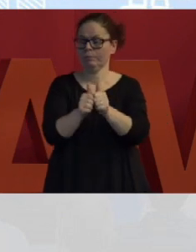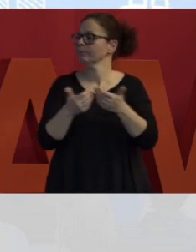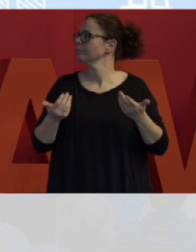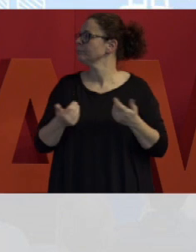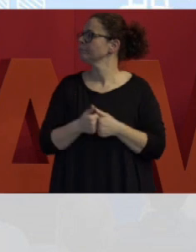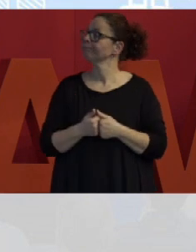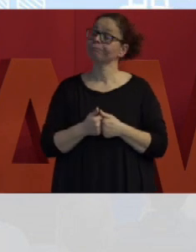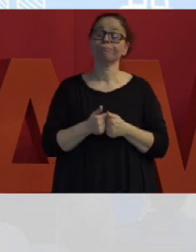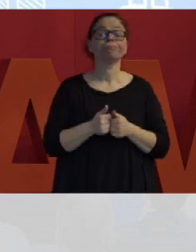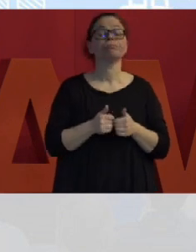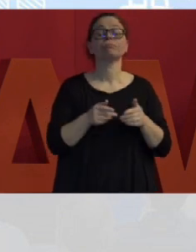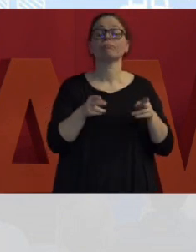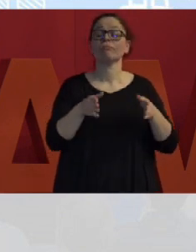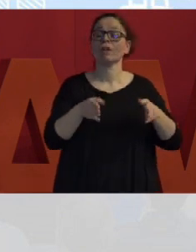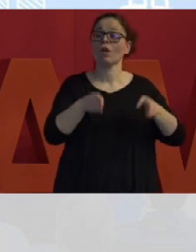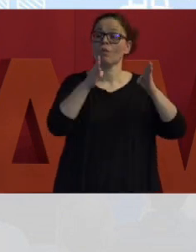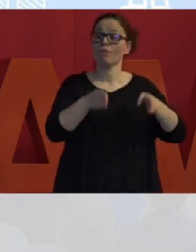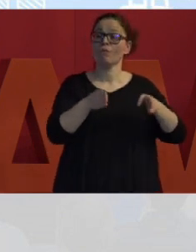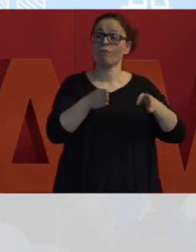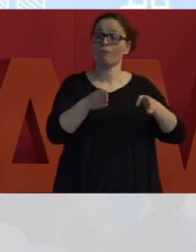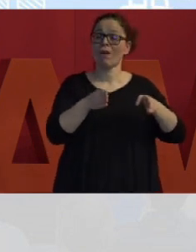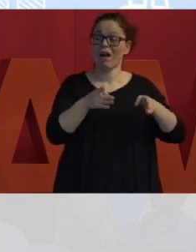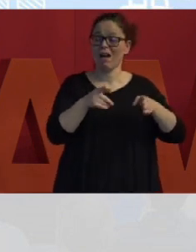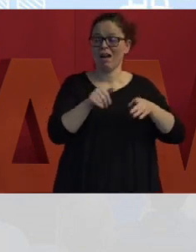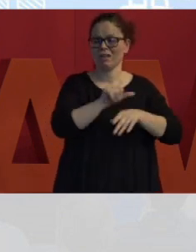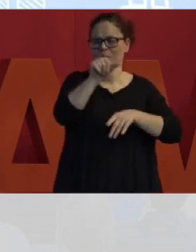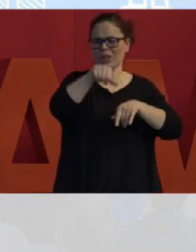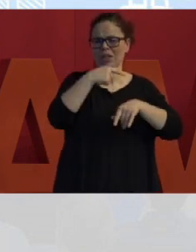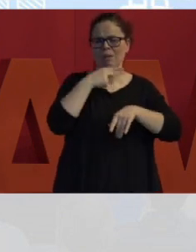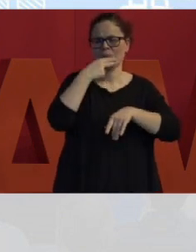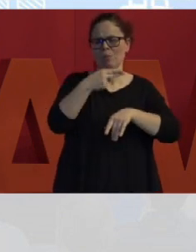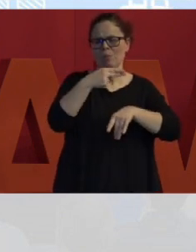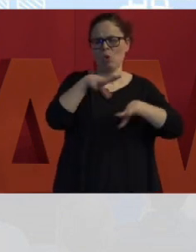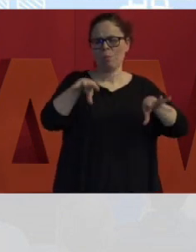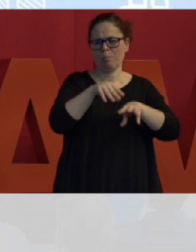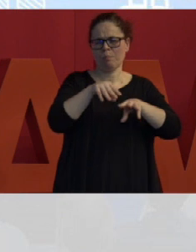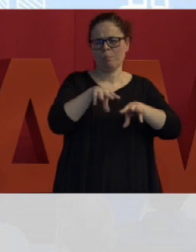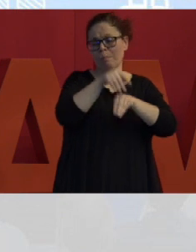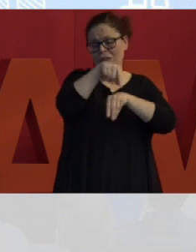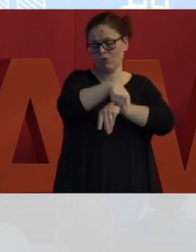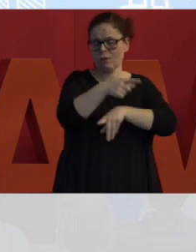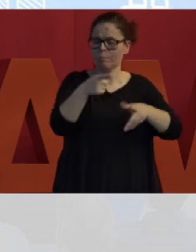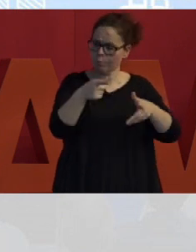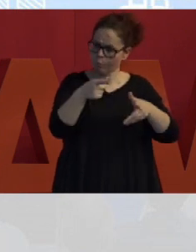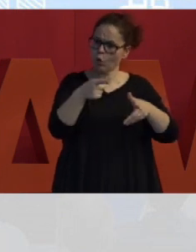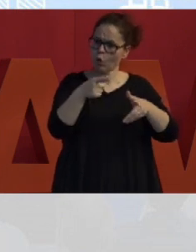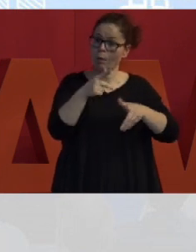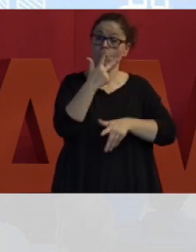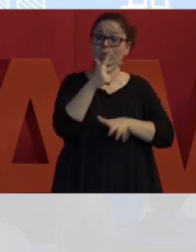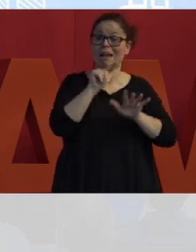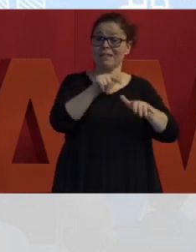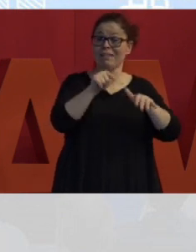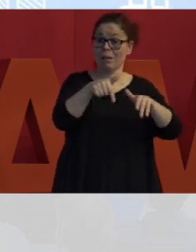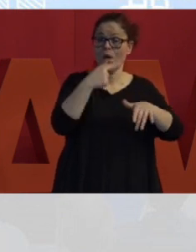prima fase chiamata inception, principio appunto della durata di tre settimane. Sono settimane interamente dedicate a